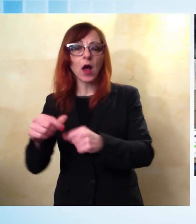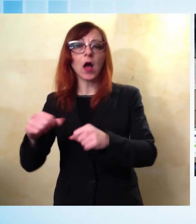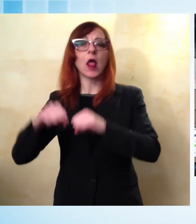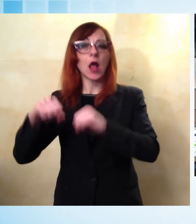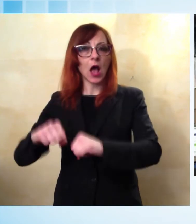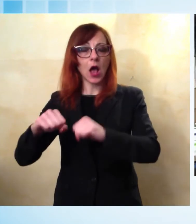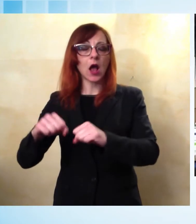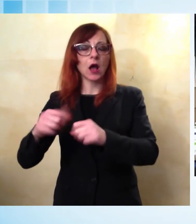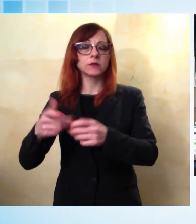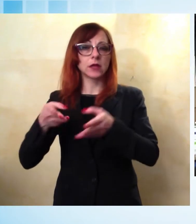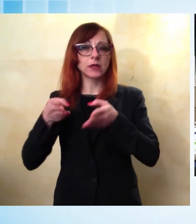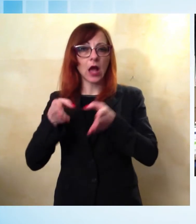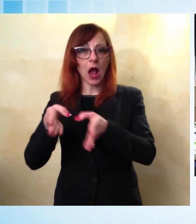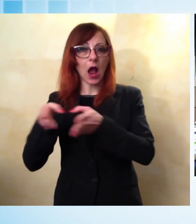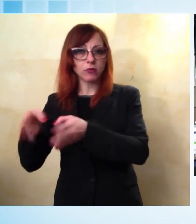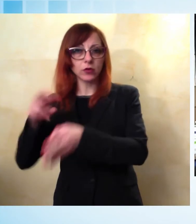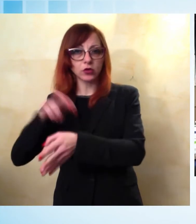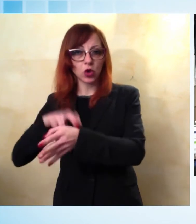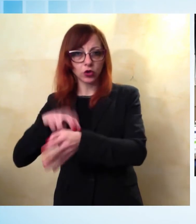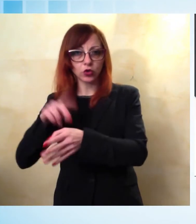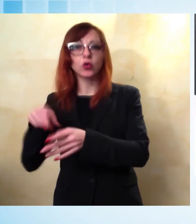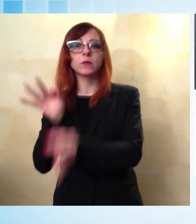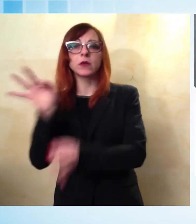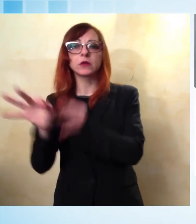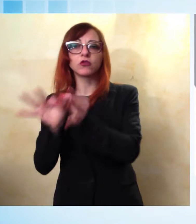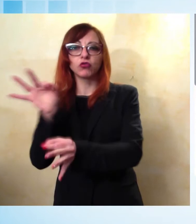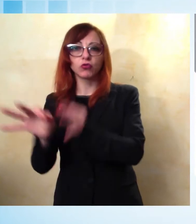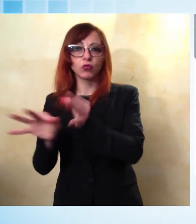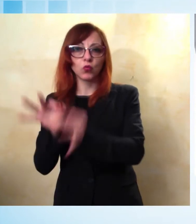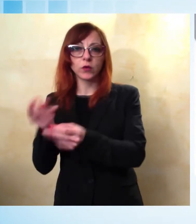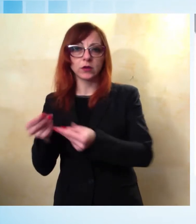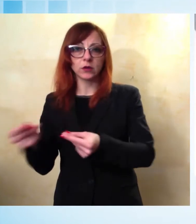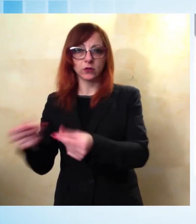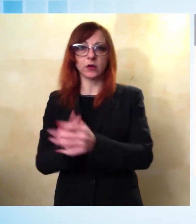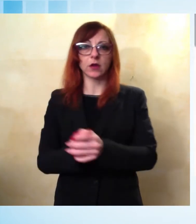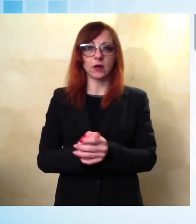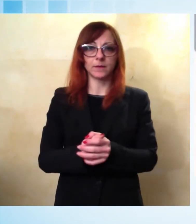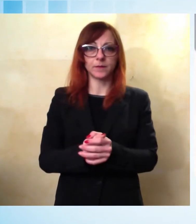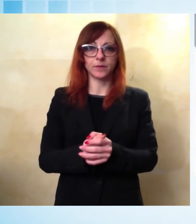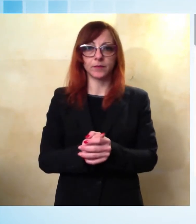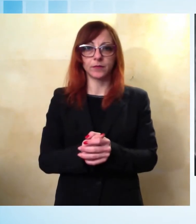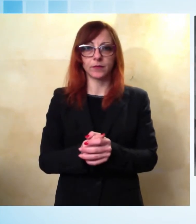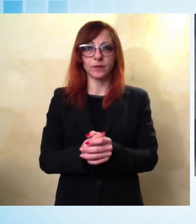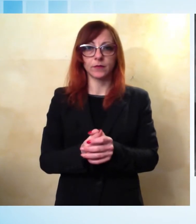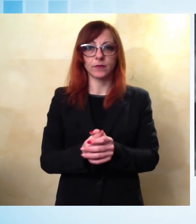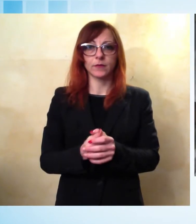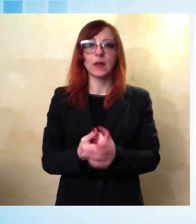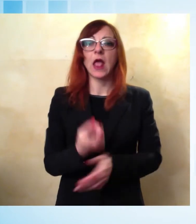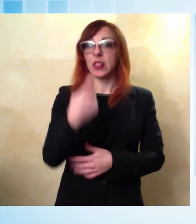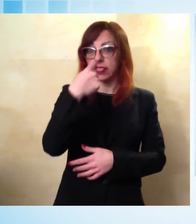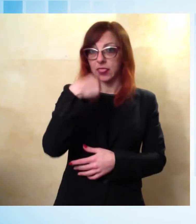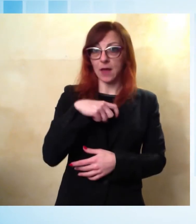Tamponi antigenici gratuiti per studenti e familiari, accordo tra regione e sindacati per i test nelle farmacie.